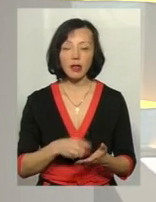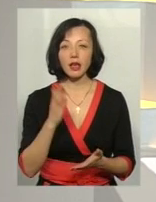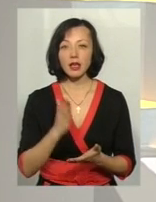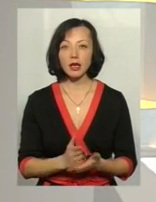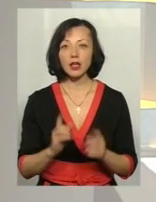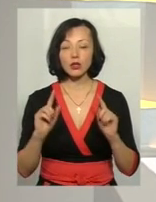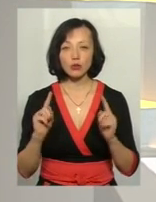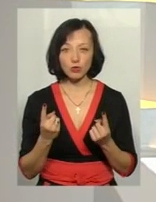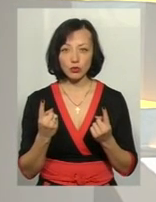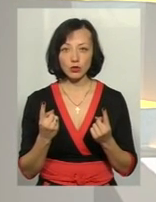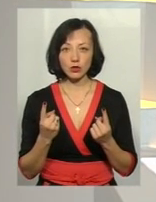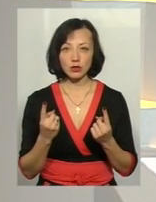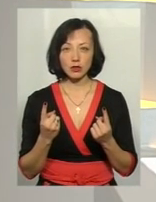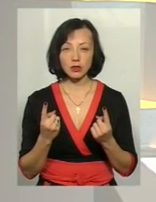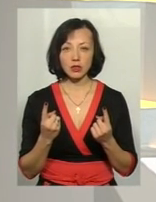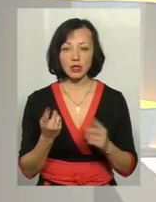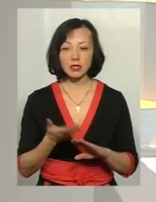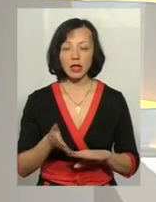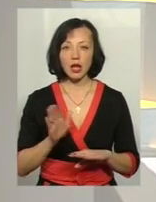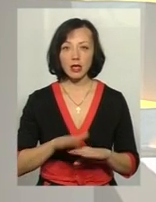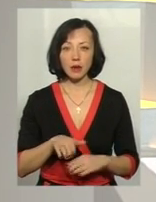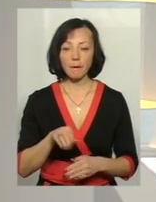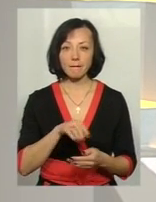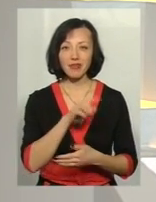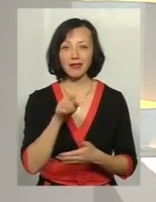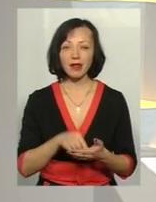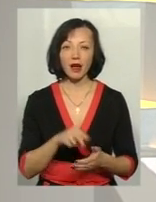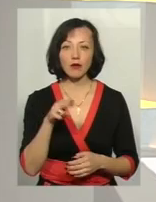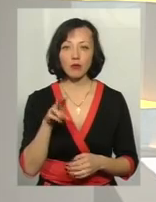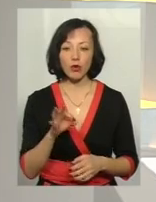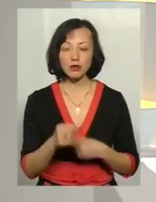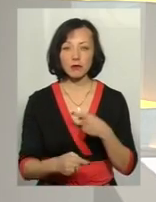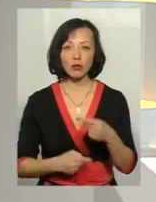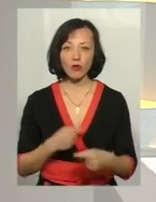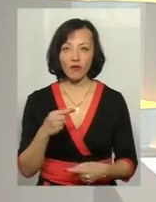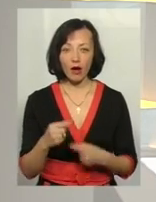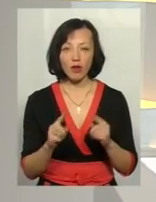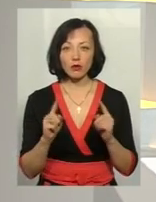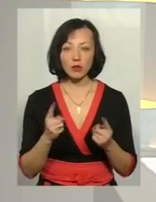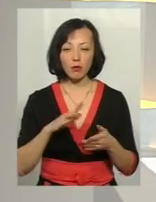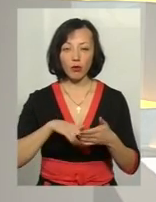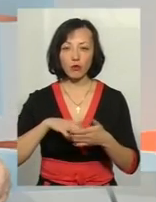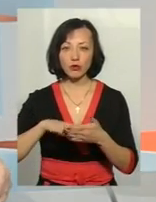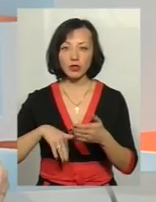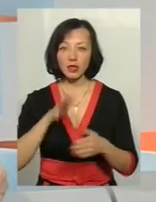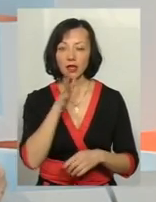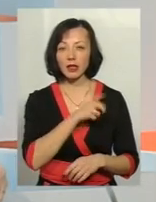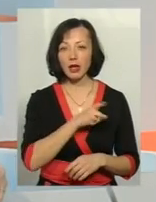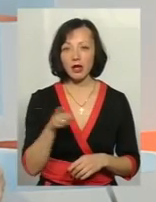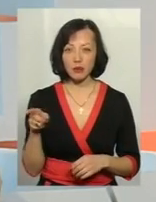дуже, скажімо, досить складні питання по спадкуванню, оскільки пропущені терміни,